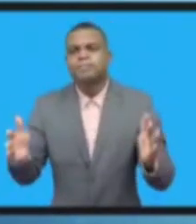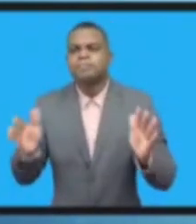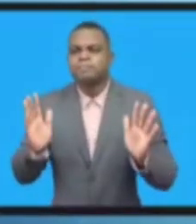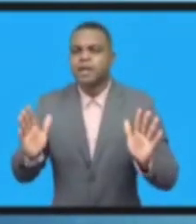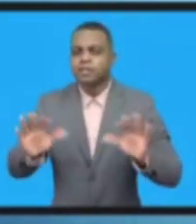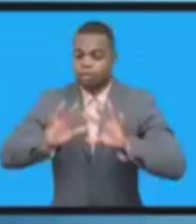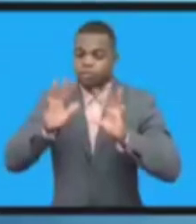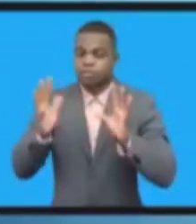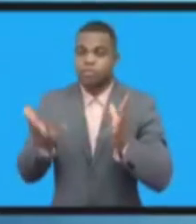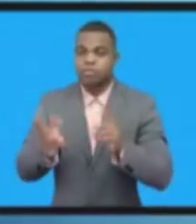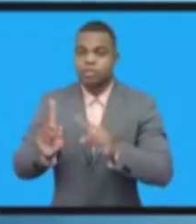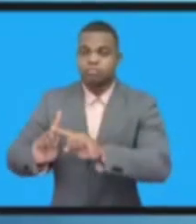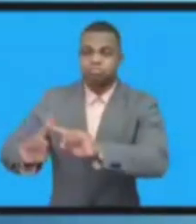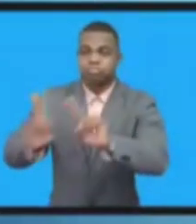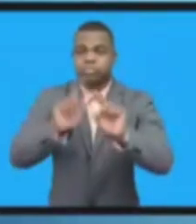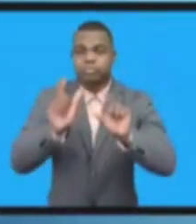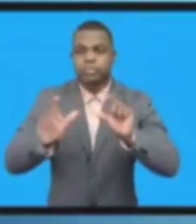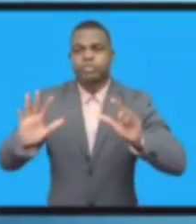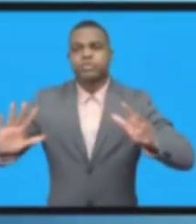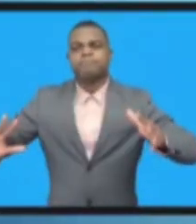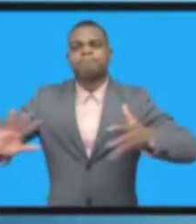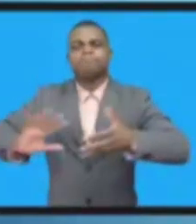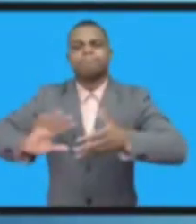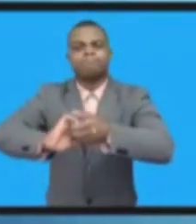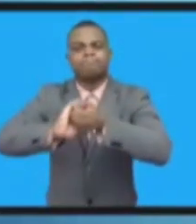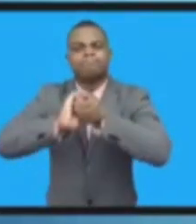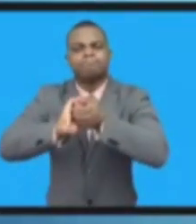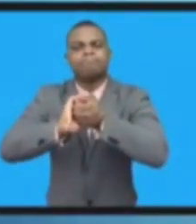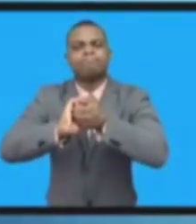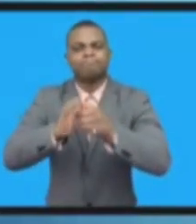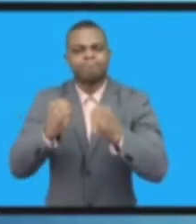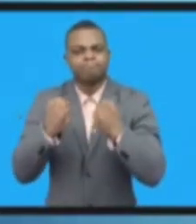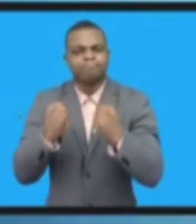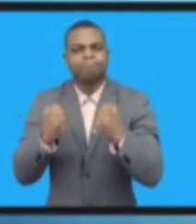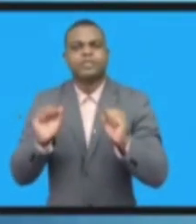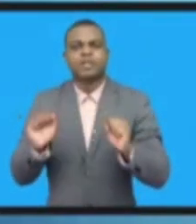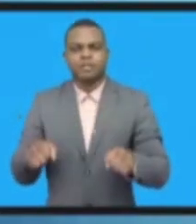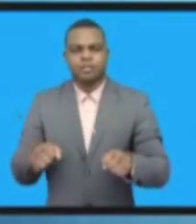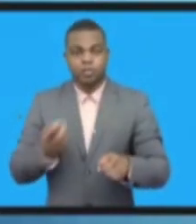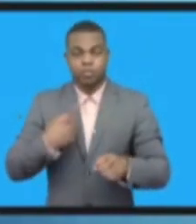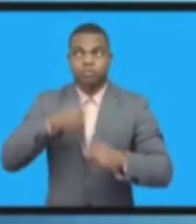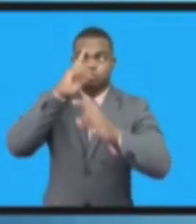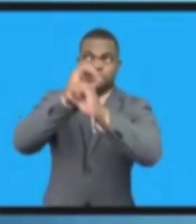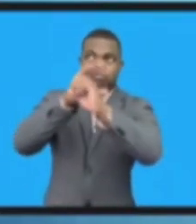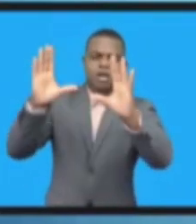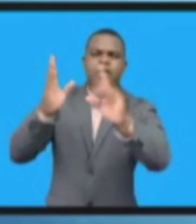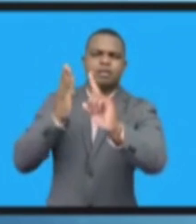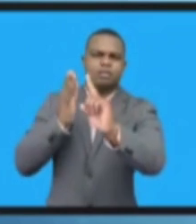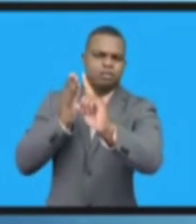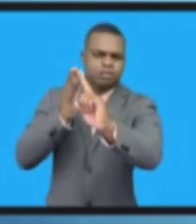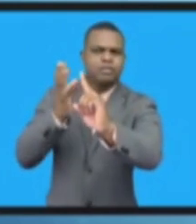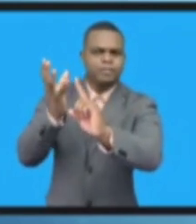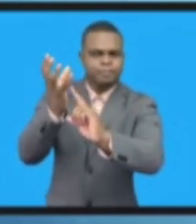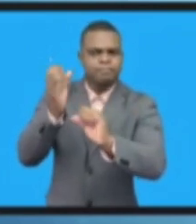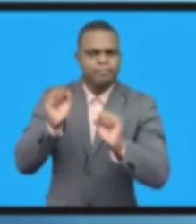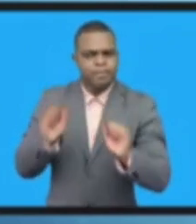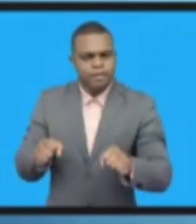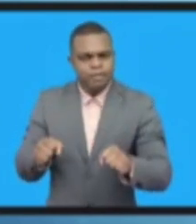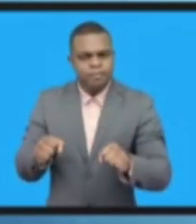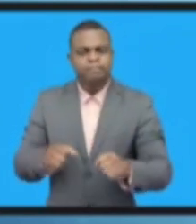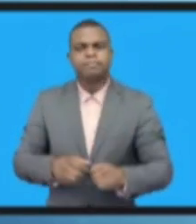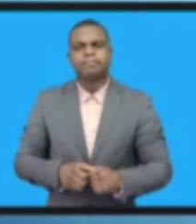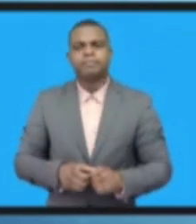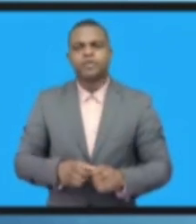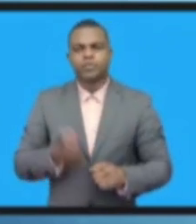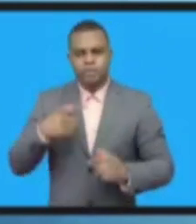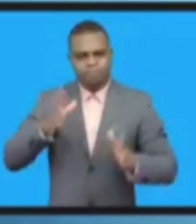добиться. А главное, нам нужно его приветствовать, нам, глобальному сообществу. Потому что если мы этого не сделаем,